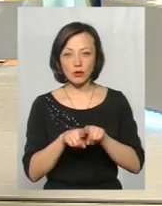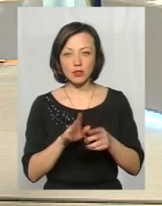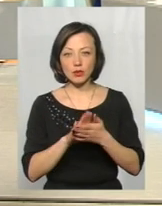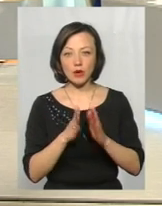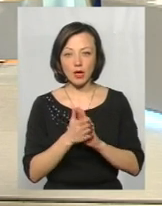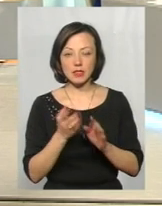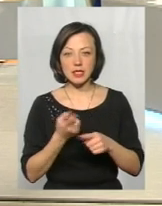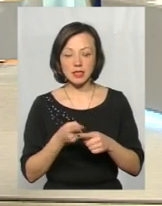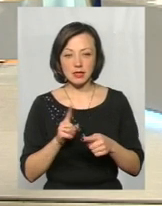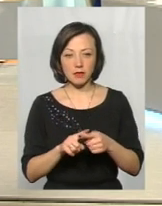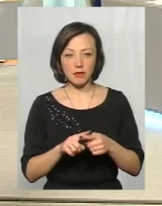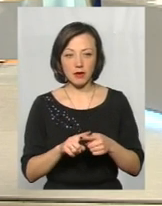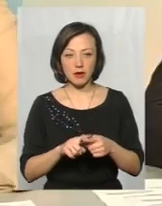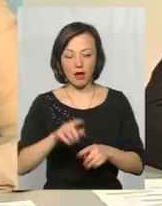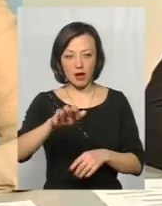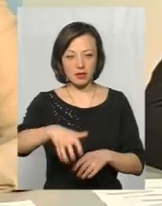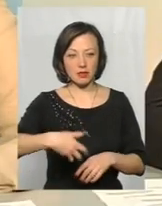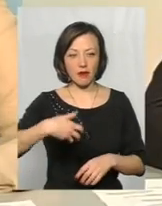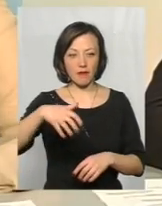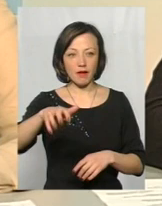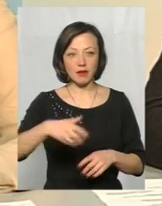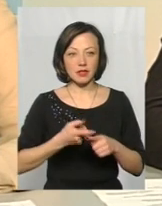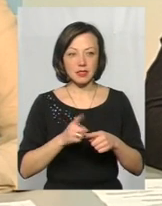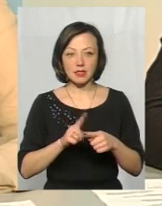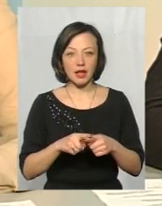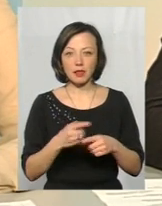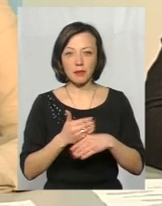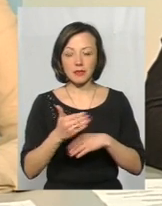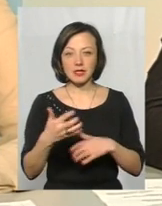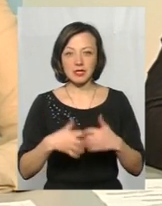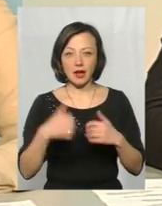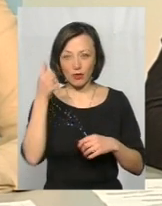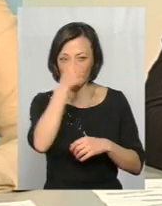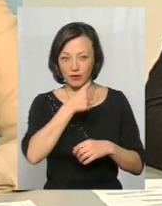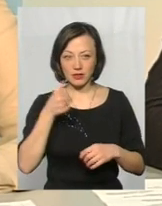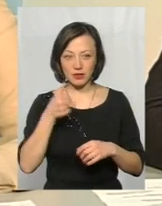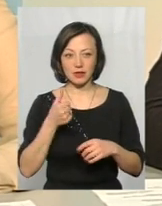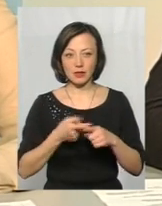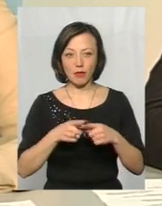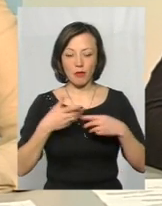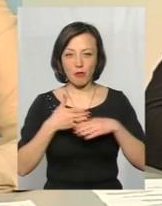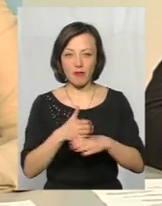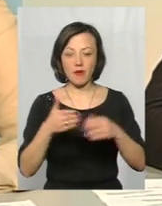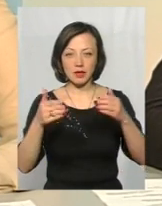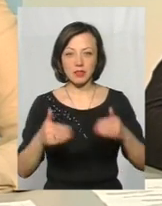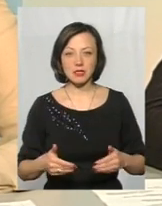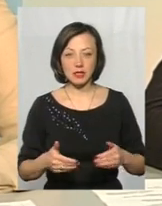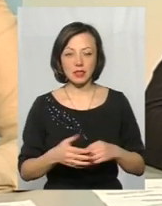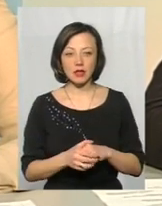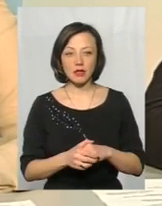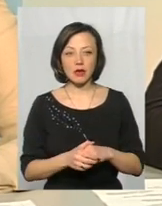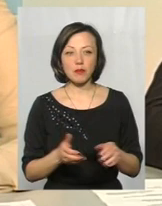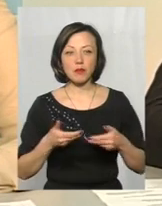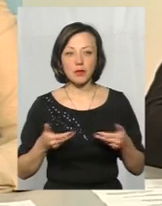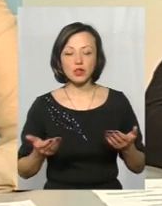дійсно оцим ковшом, ну це ж не пізні середньовіччя в нас і не тарани, що продувати стіни. Тому в нас